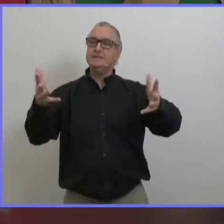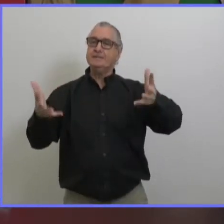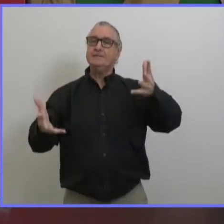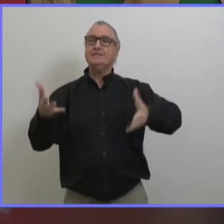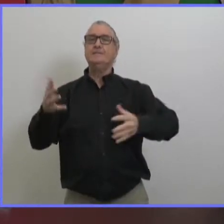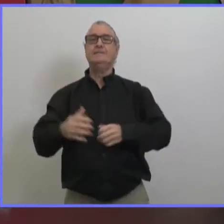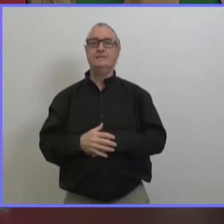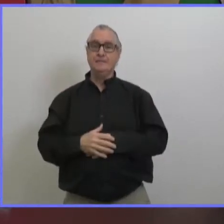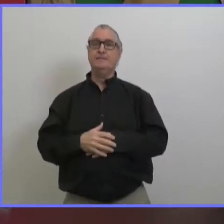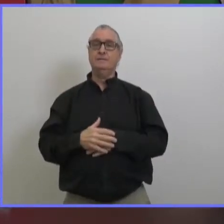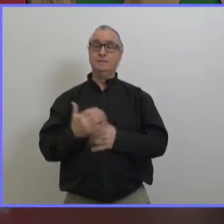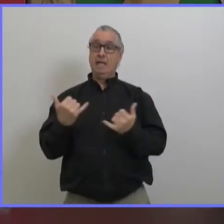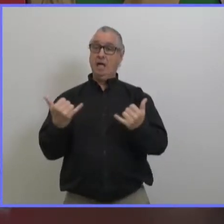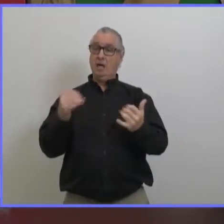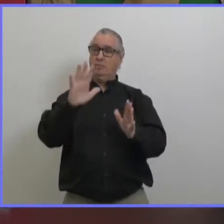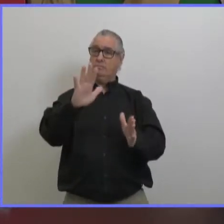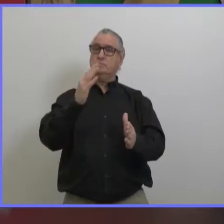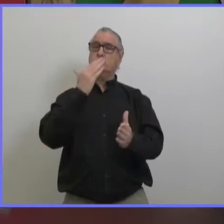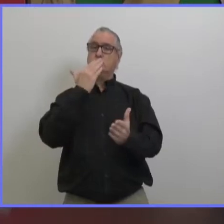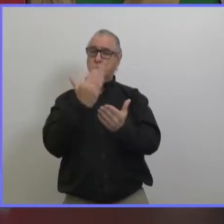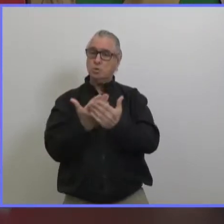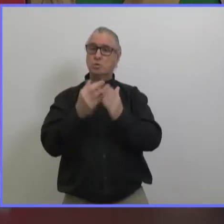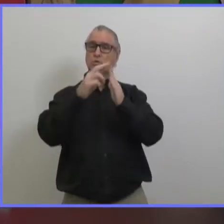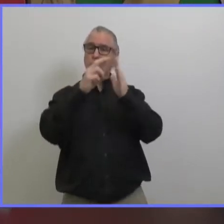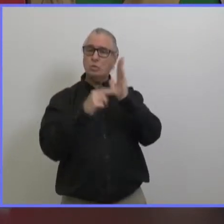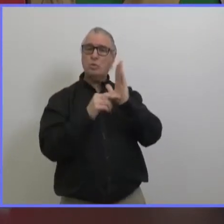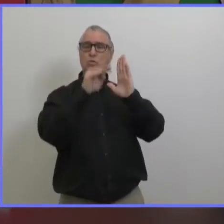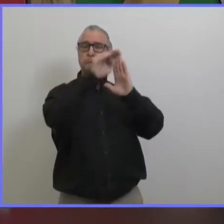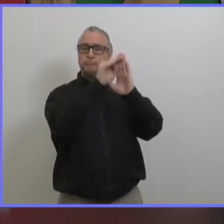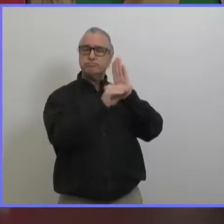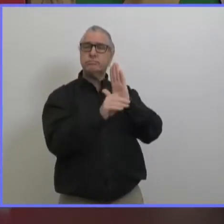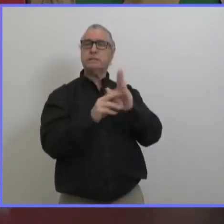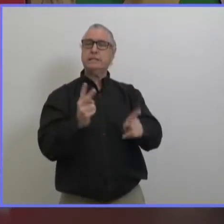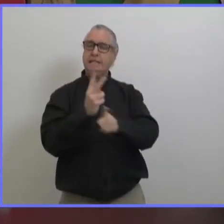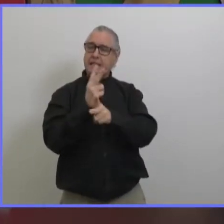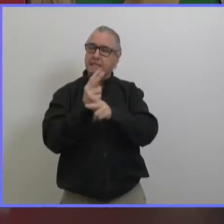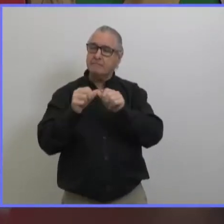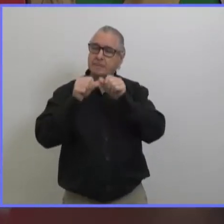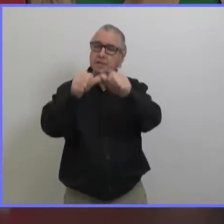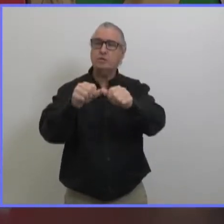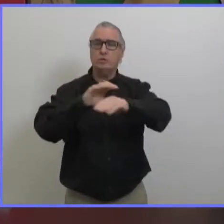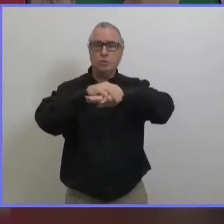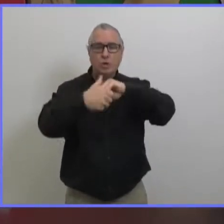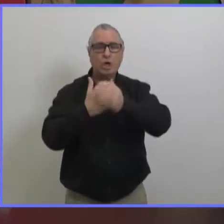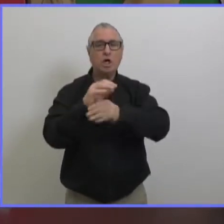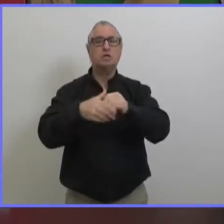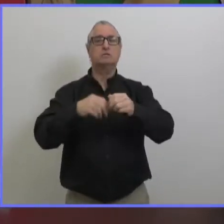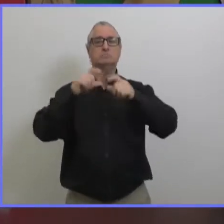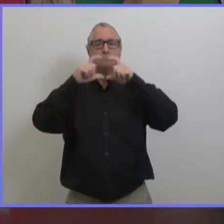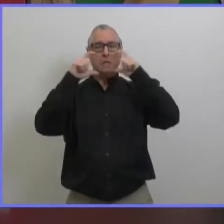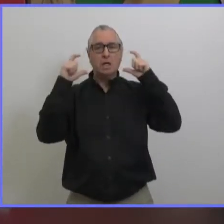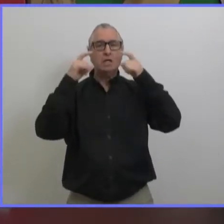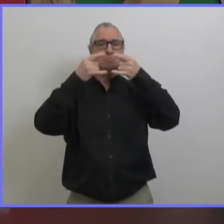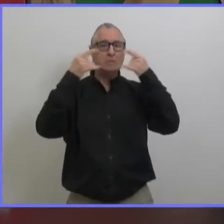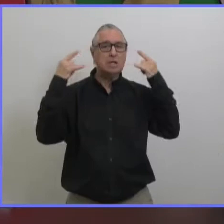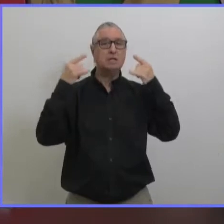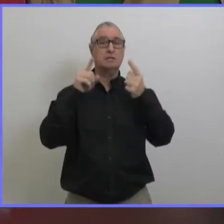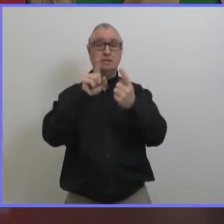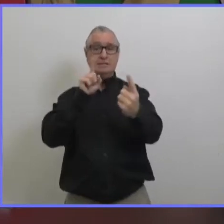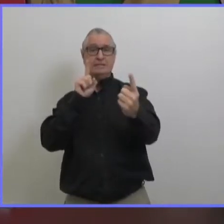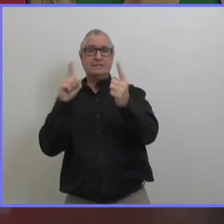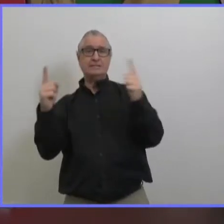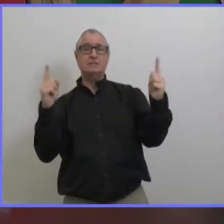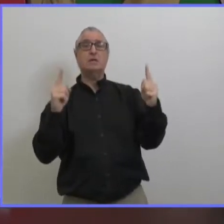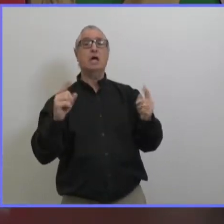de base nous allons continuer à voir un ralentissement de nos chiffres si le variant préoccupant est introduit